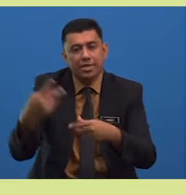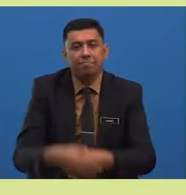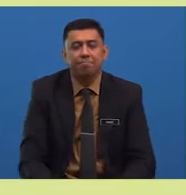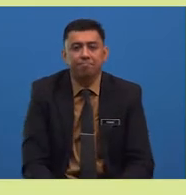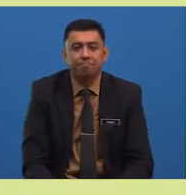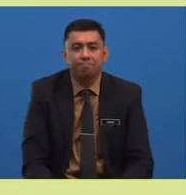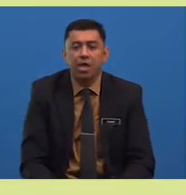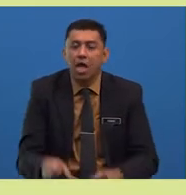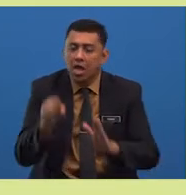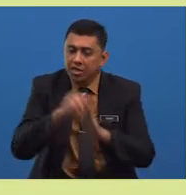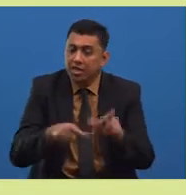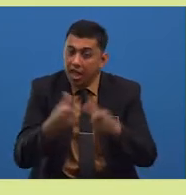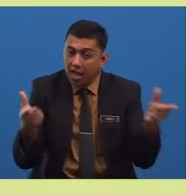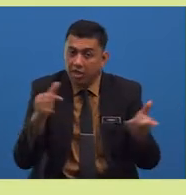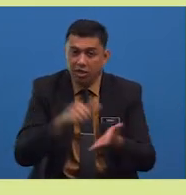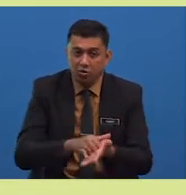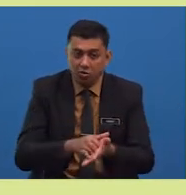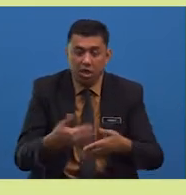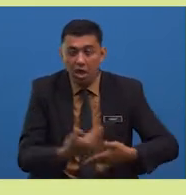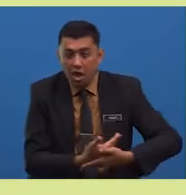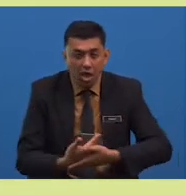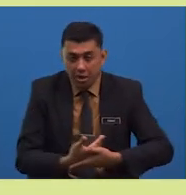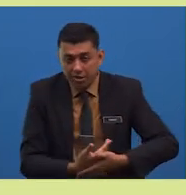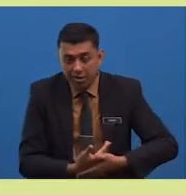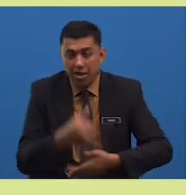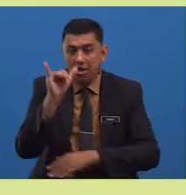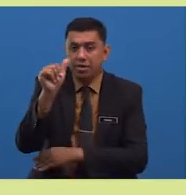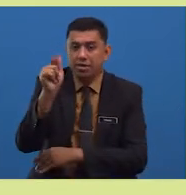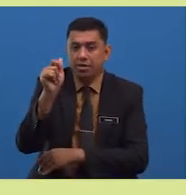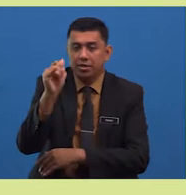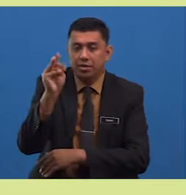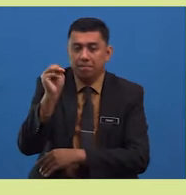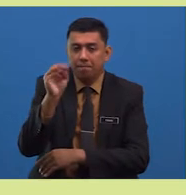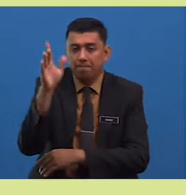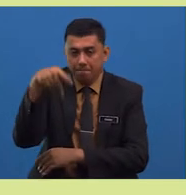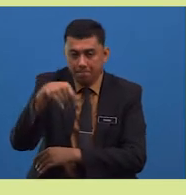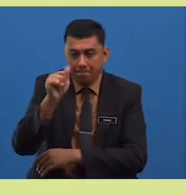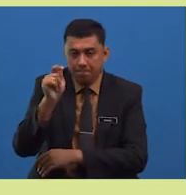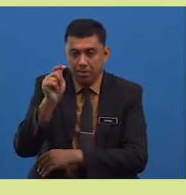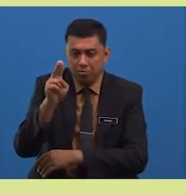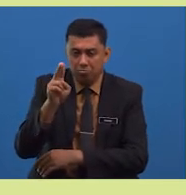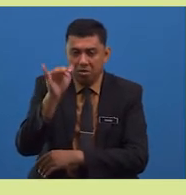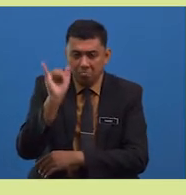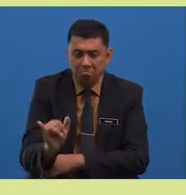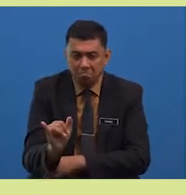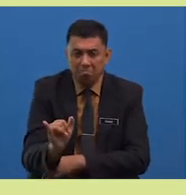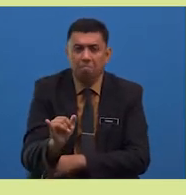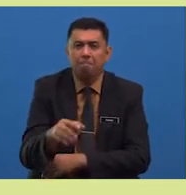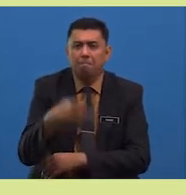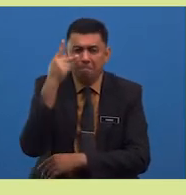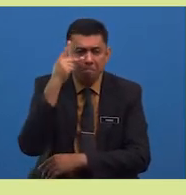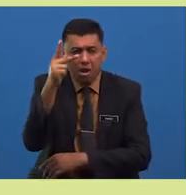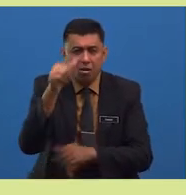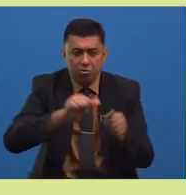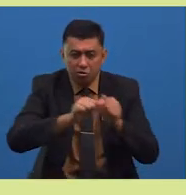selain itu, anak yatim piatu juga seorang yang berpandangan jauh,